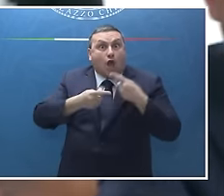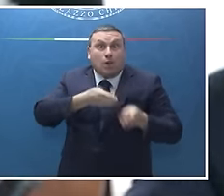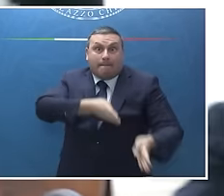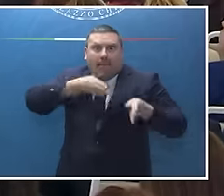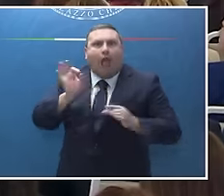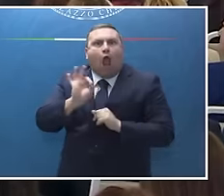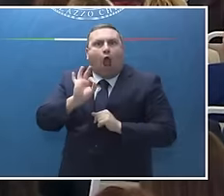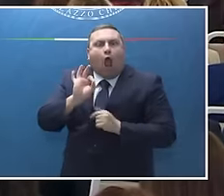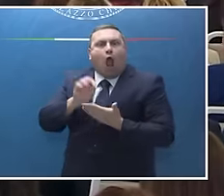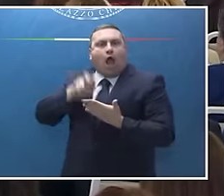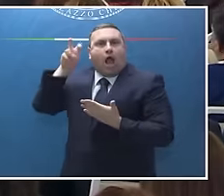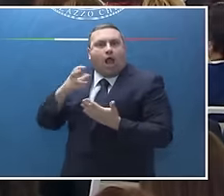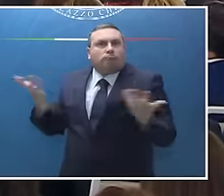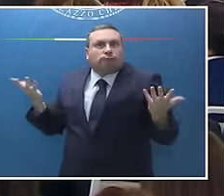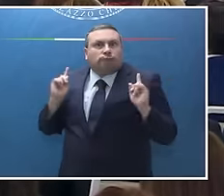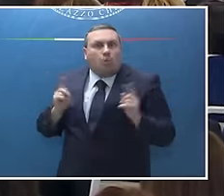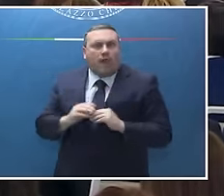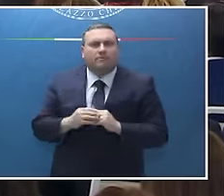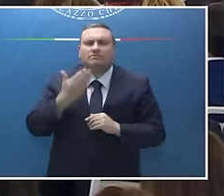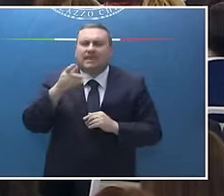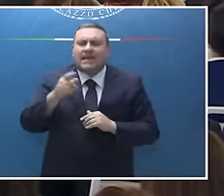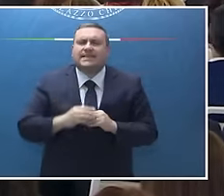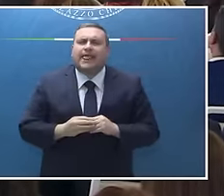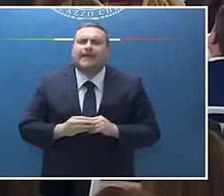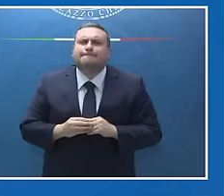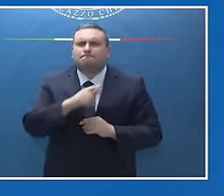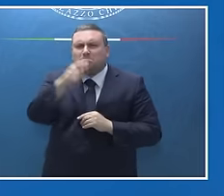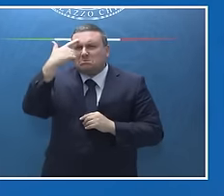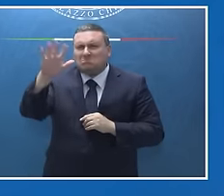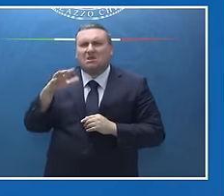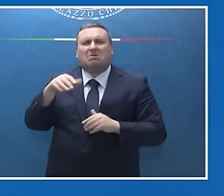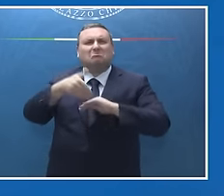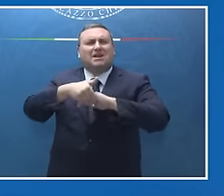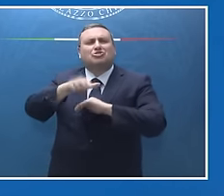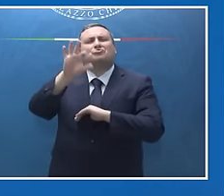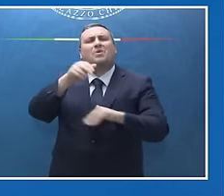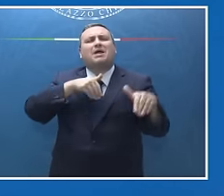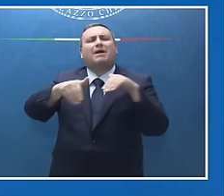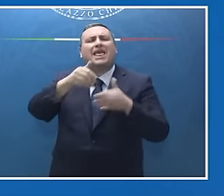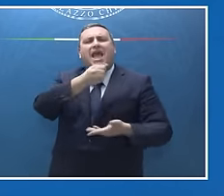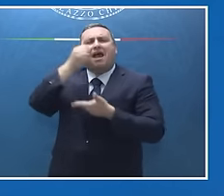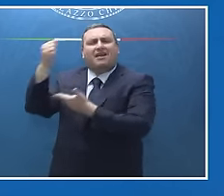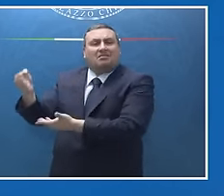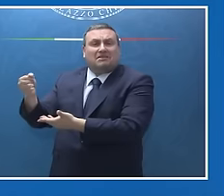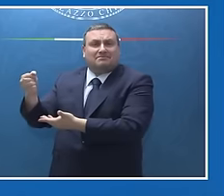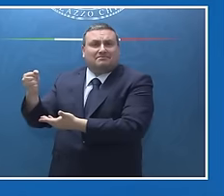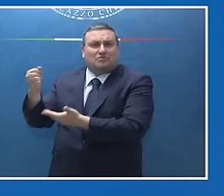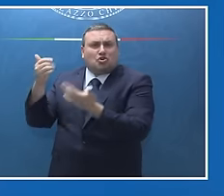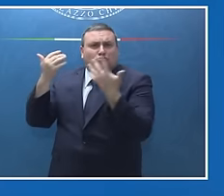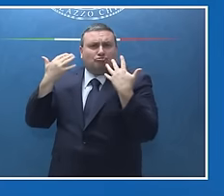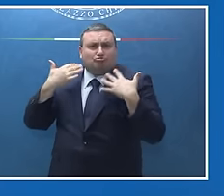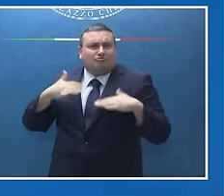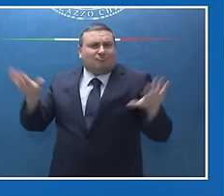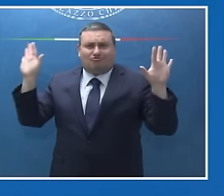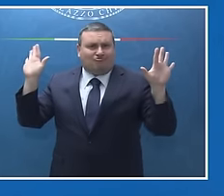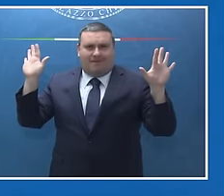Grazie a lei, ma guardi come credo si sappia il prestito di circa 50 miliardi è già stato annunciato